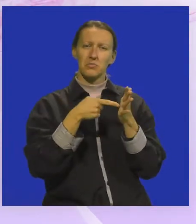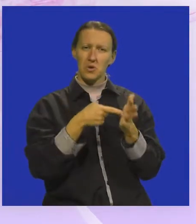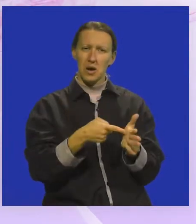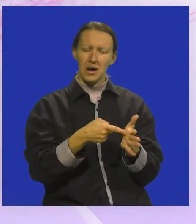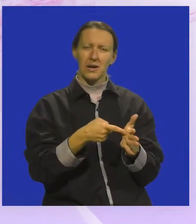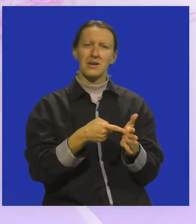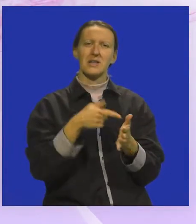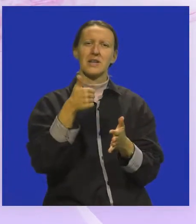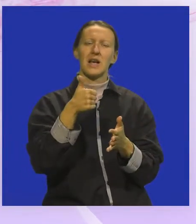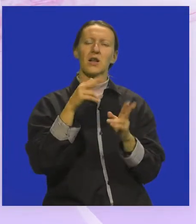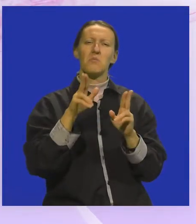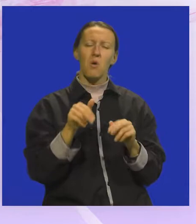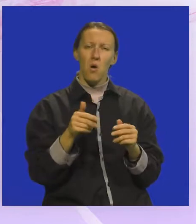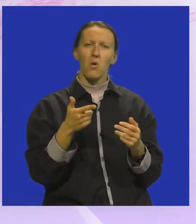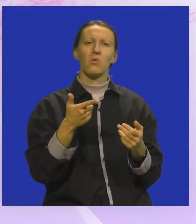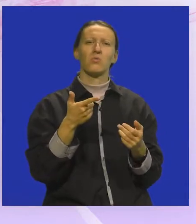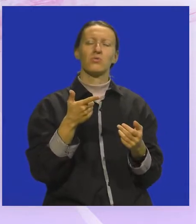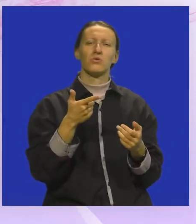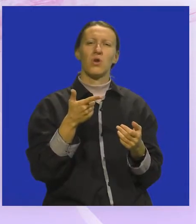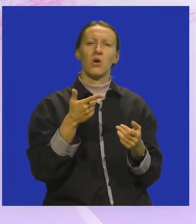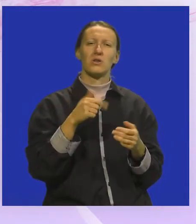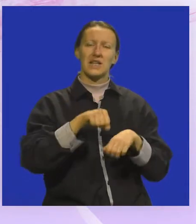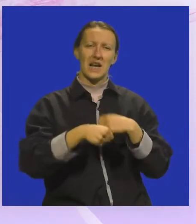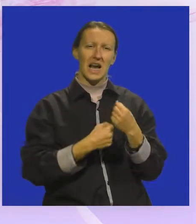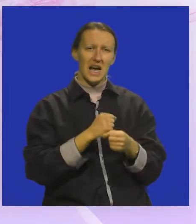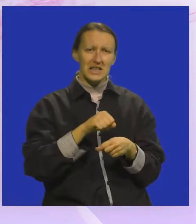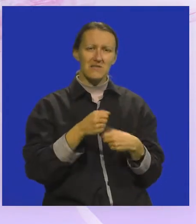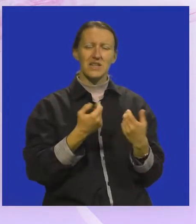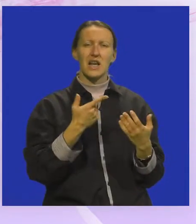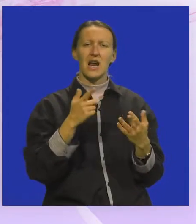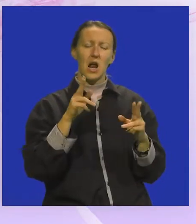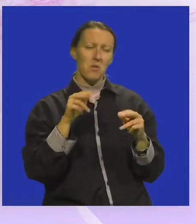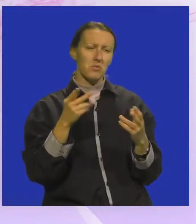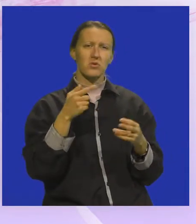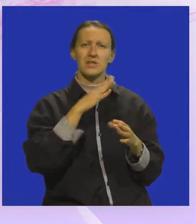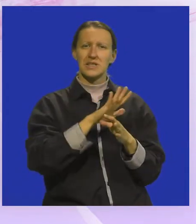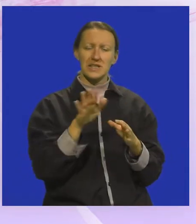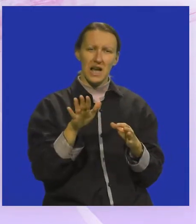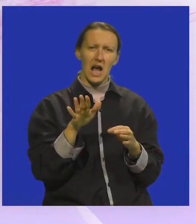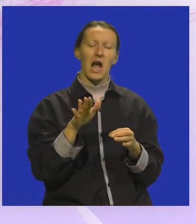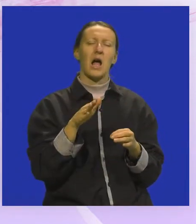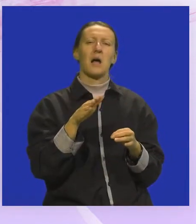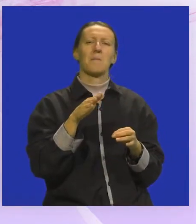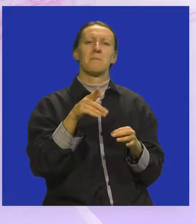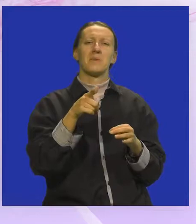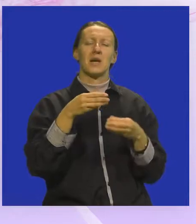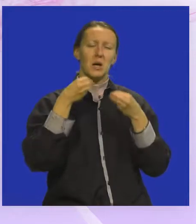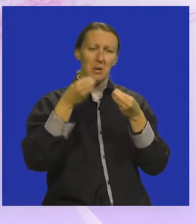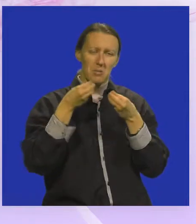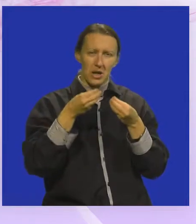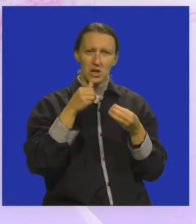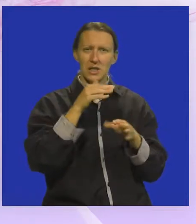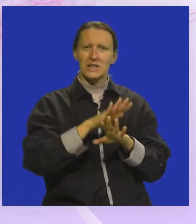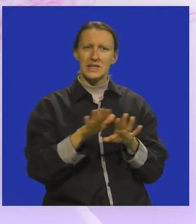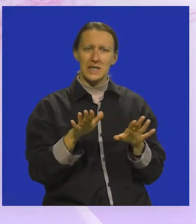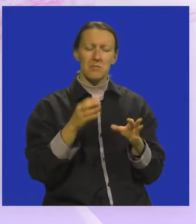jednu mogućnost razvijanja vještina što se tiče samih prepričavanja